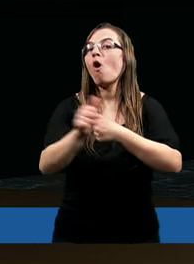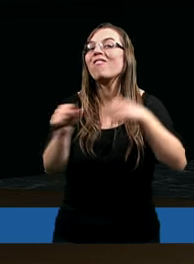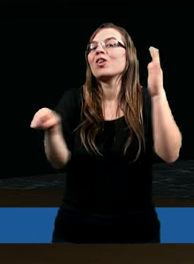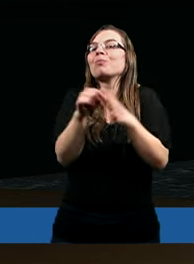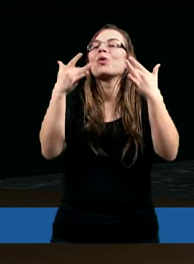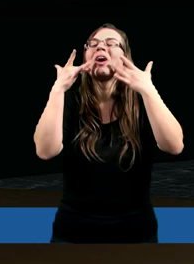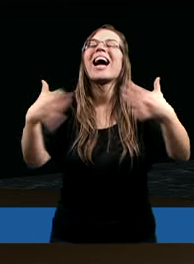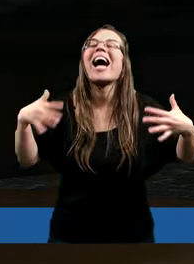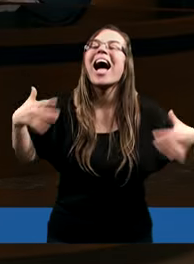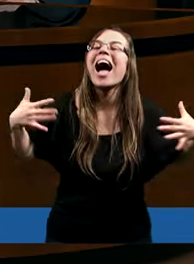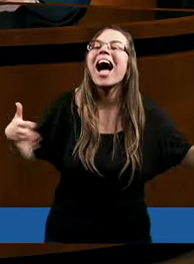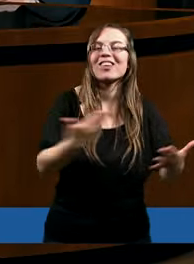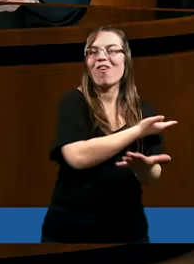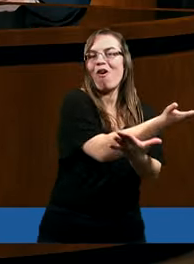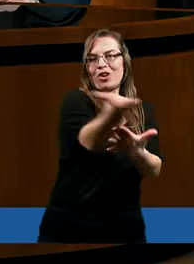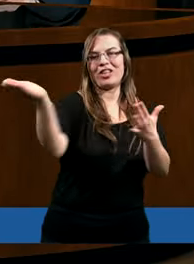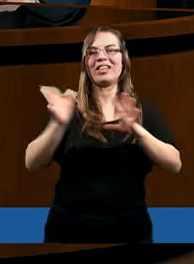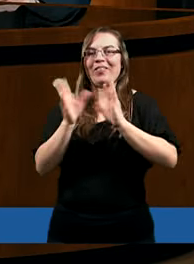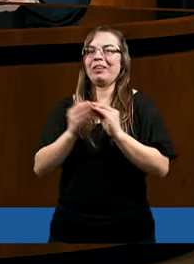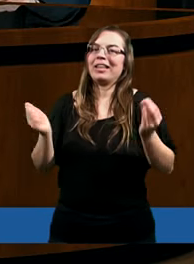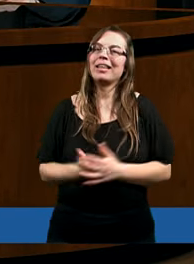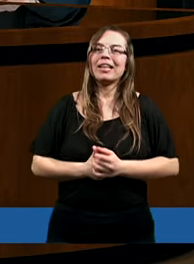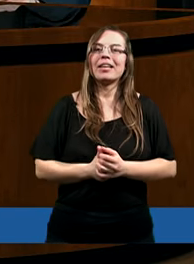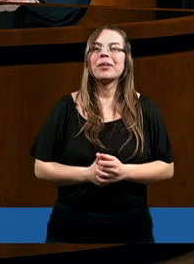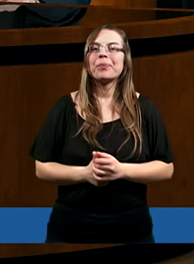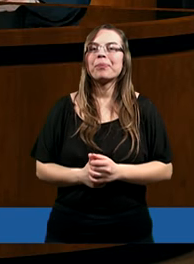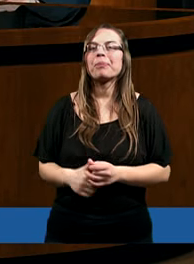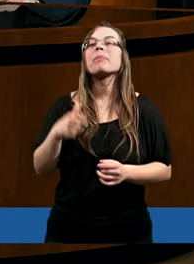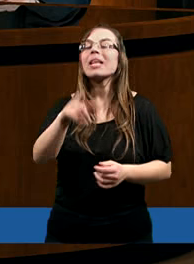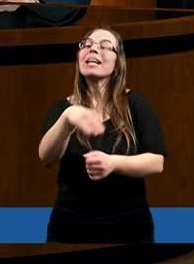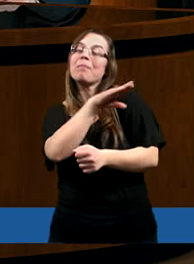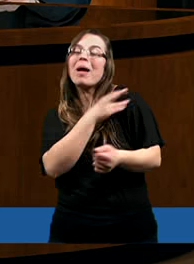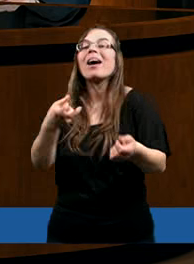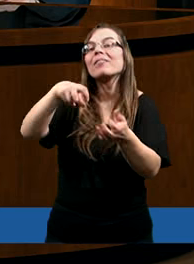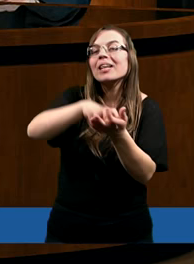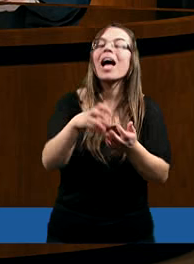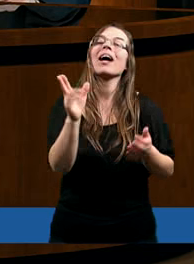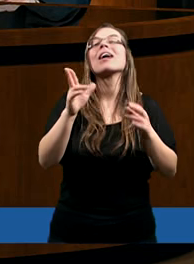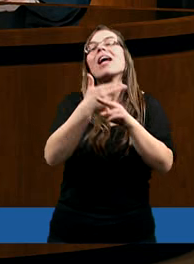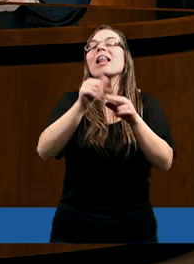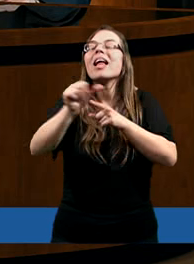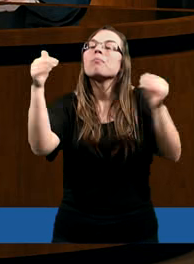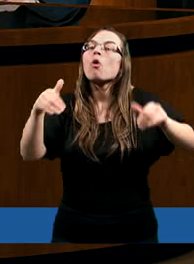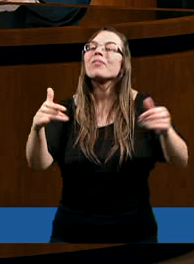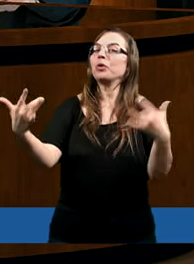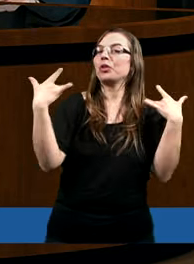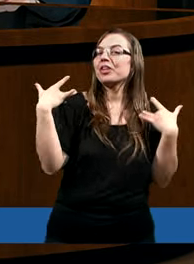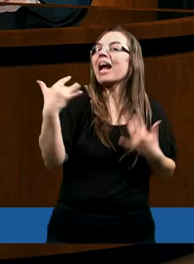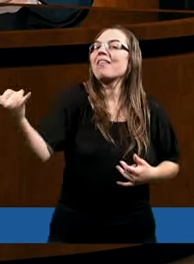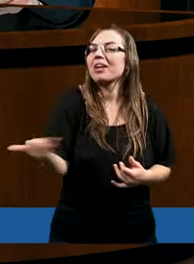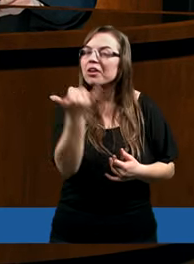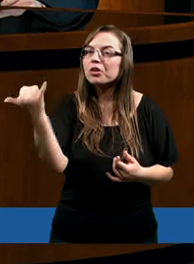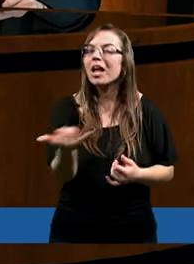radości nas wszystkich. No to jest jakby kolejny ten powód, prawda? Zmartwychwstanie, czyli możliwość tego życia wiecznego,